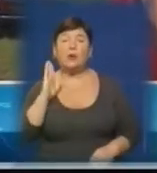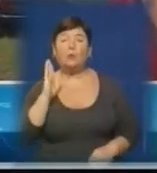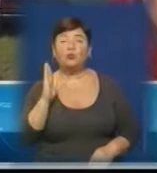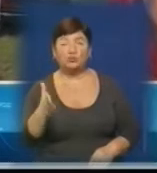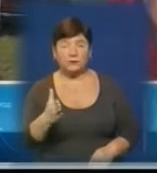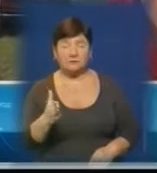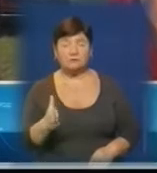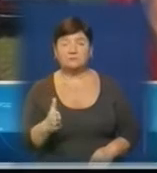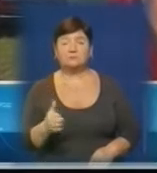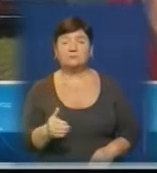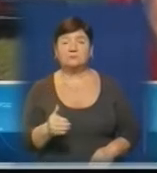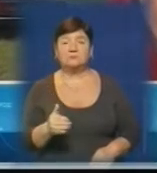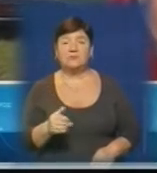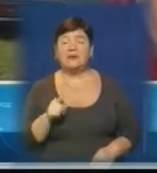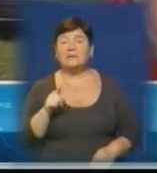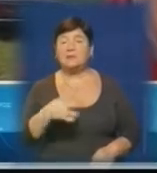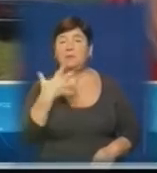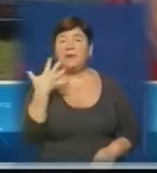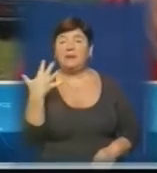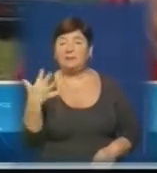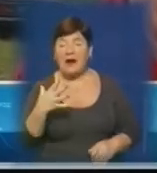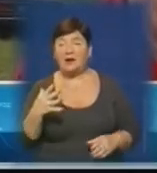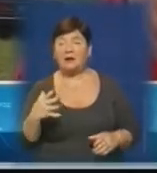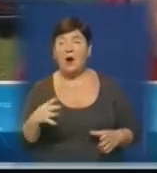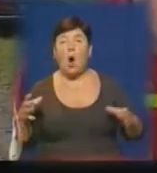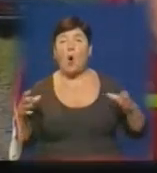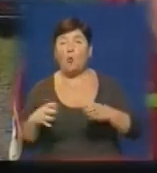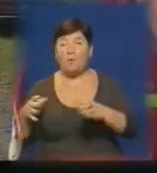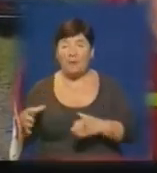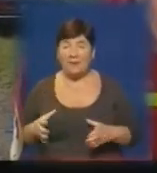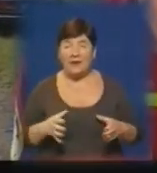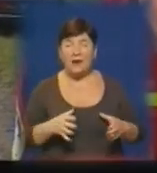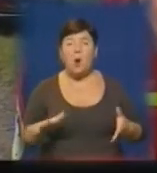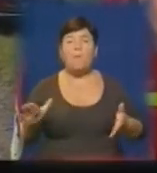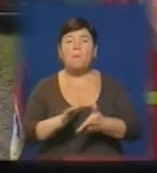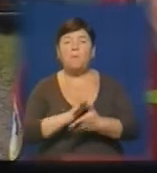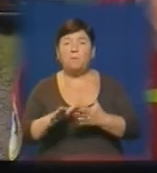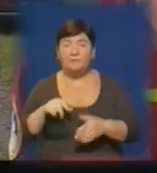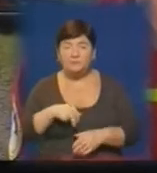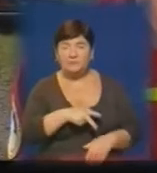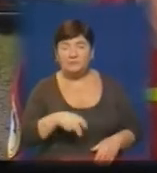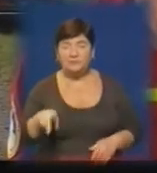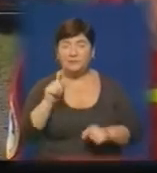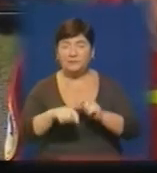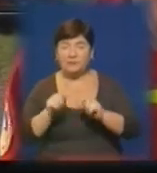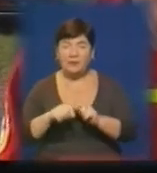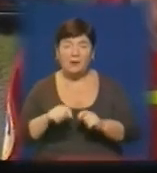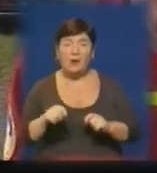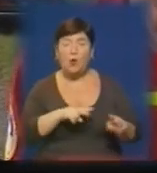оцими п'ятьма пошуковими групами прочісуватися і